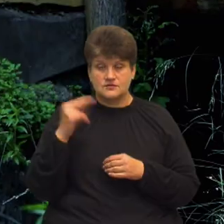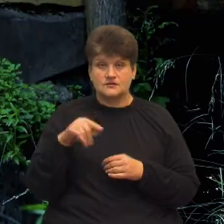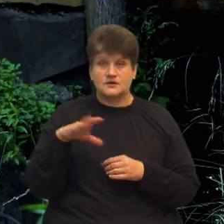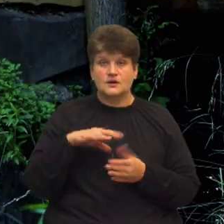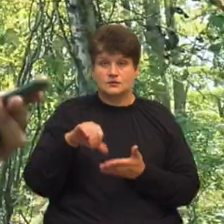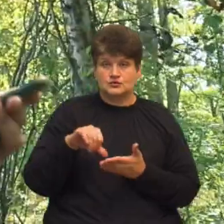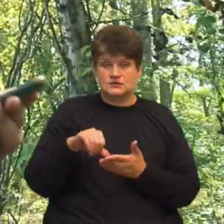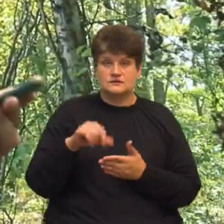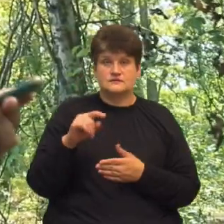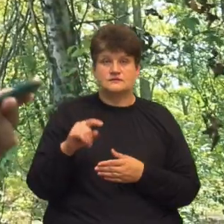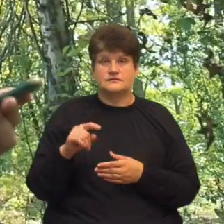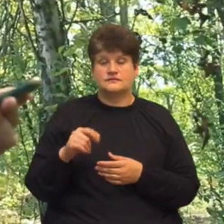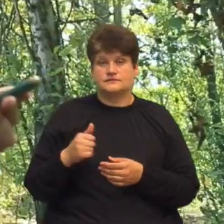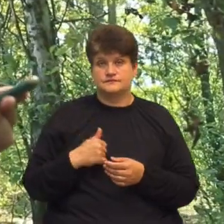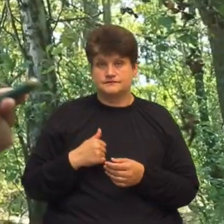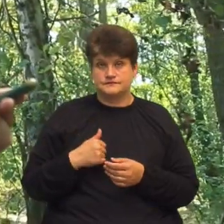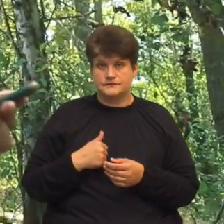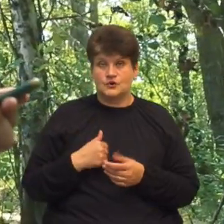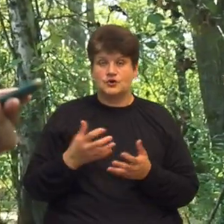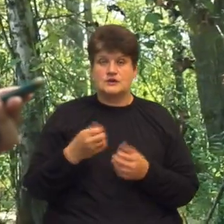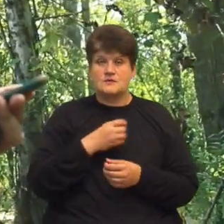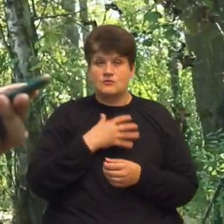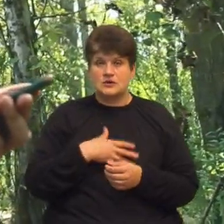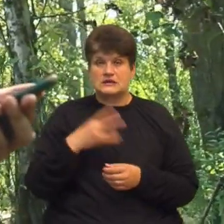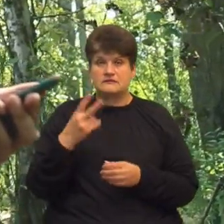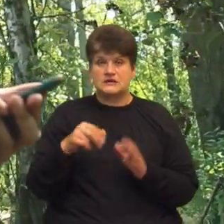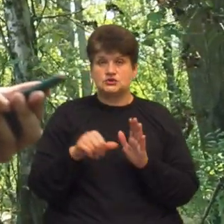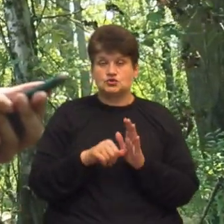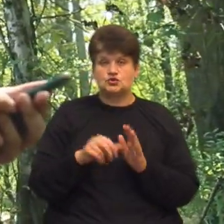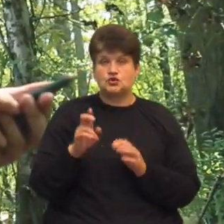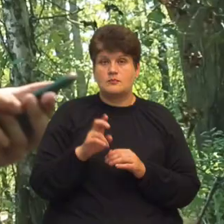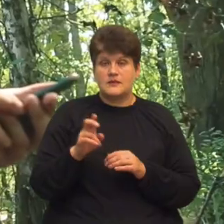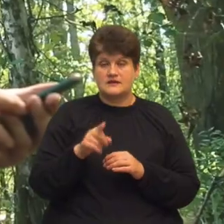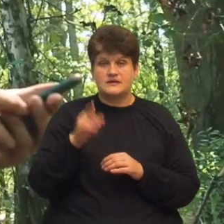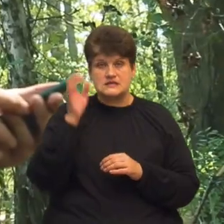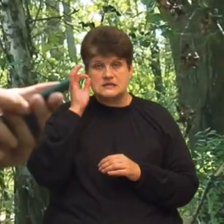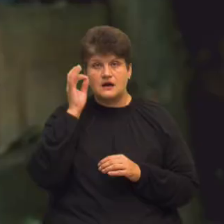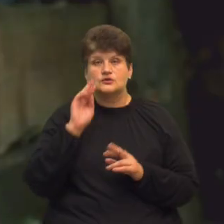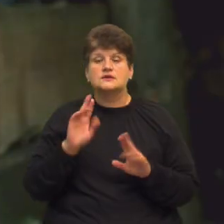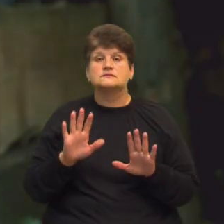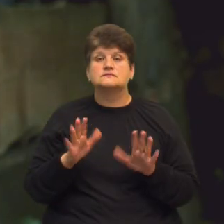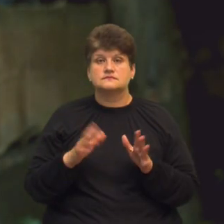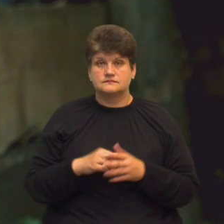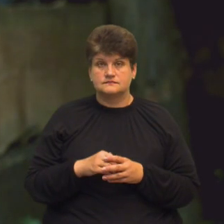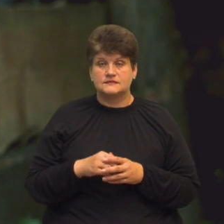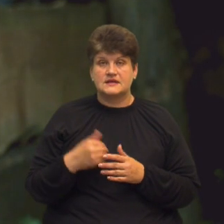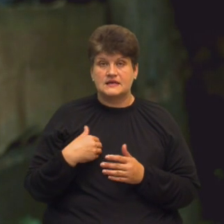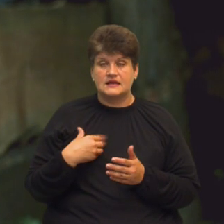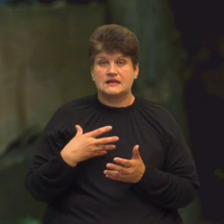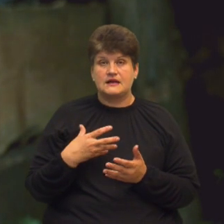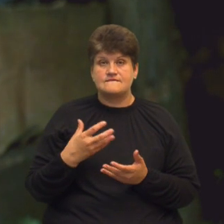Збройних сил України. Чоловік отримав поранення 26-го березня. Він згадує, як це було. Я на власному